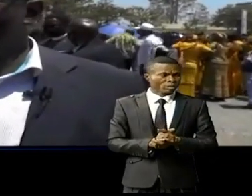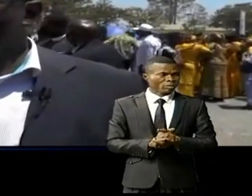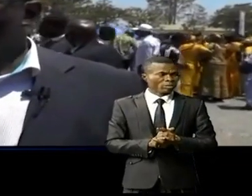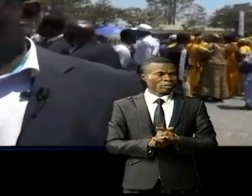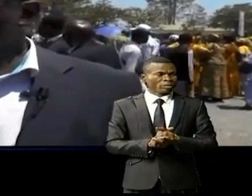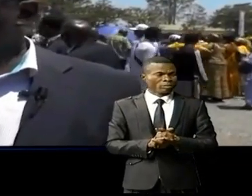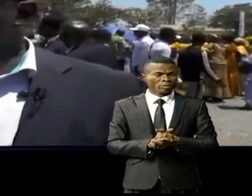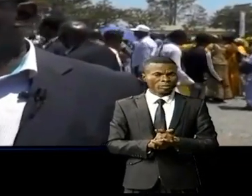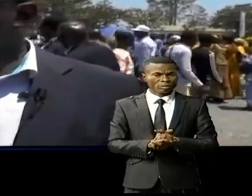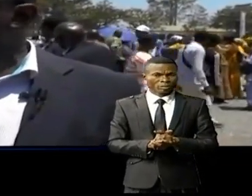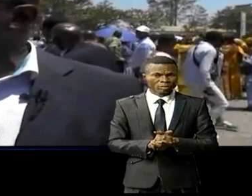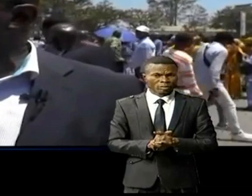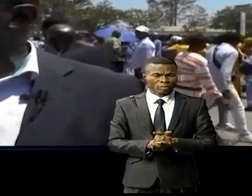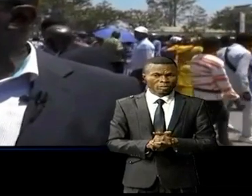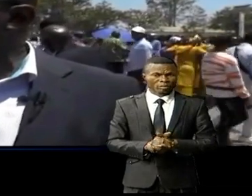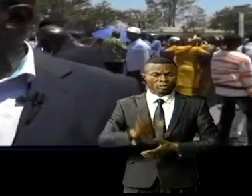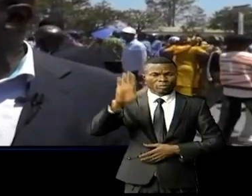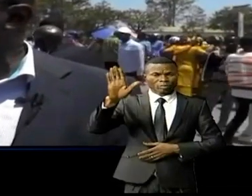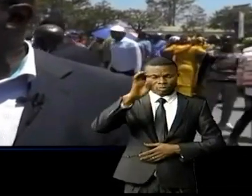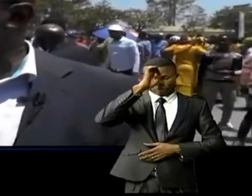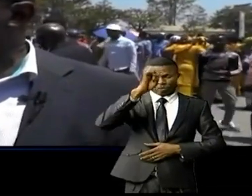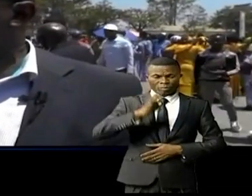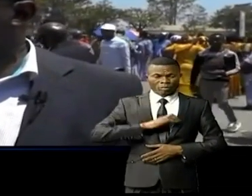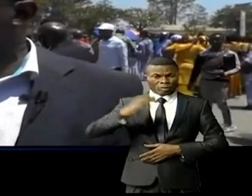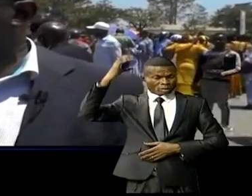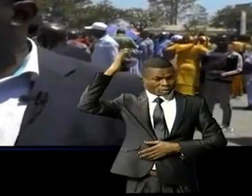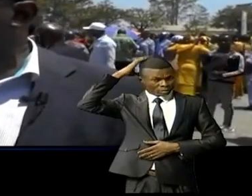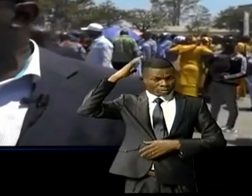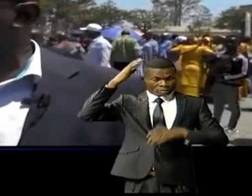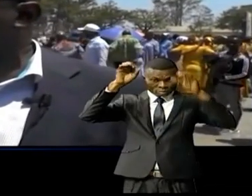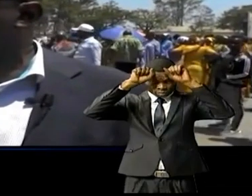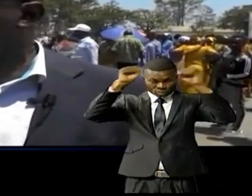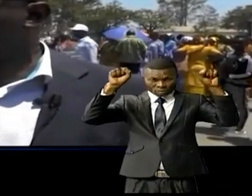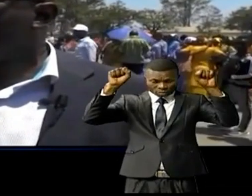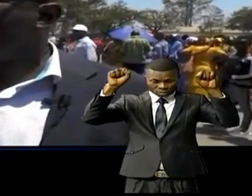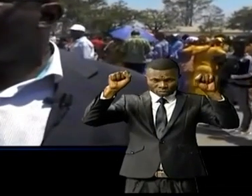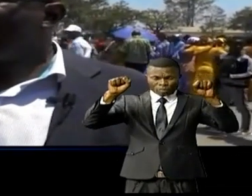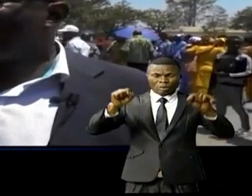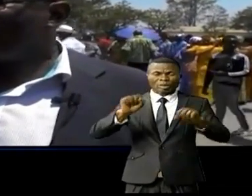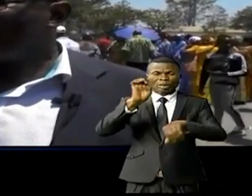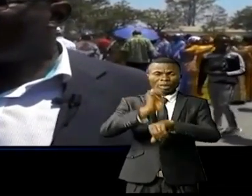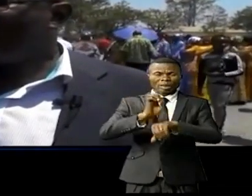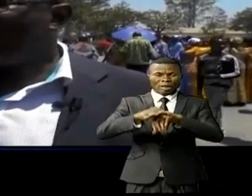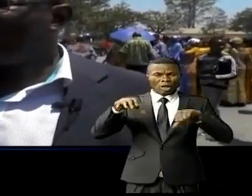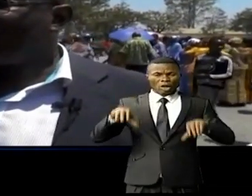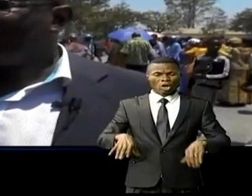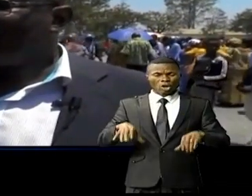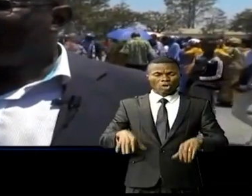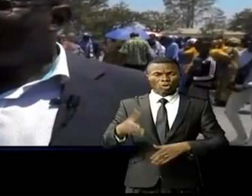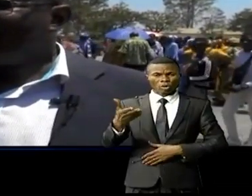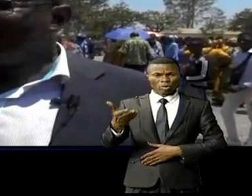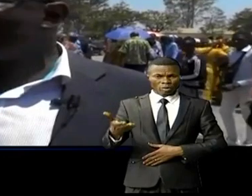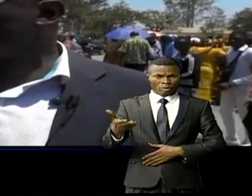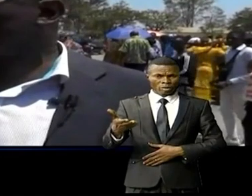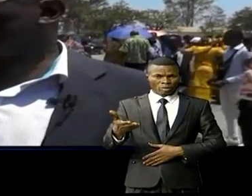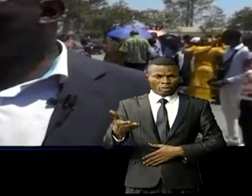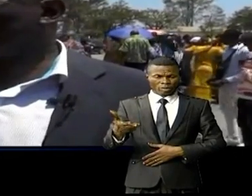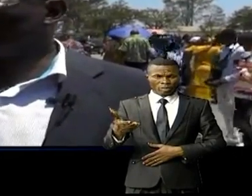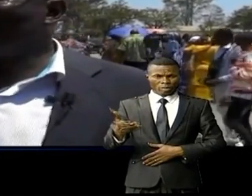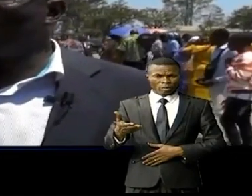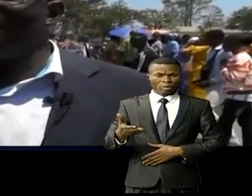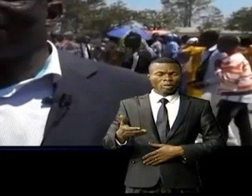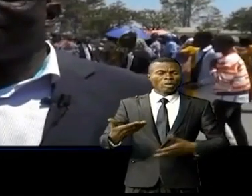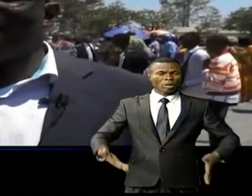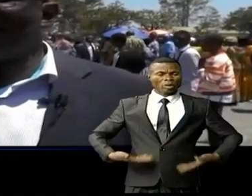son Excellence Monseigneur évêque, président de l'église du Christ au Congo, Kapiantumba, de son temps,